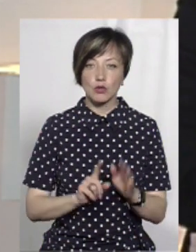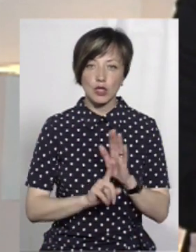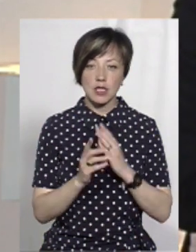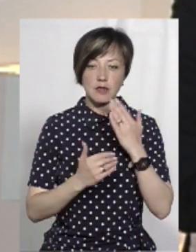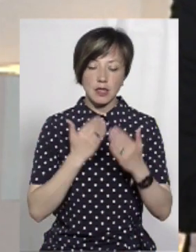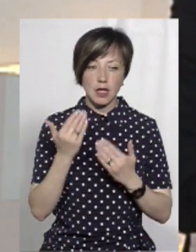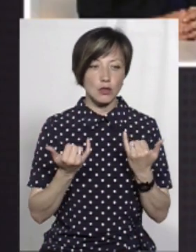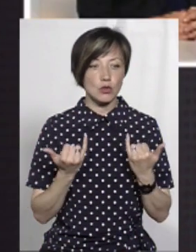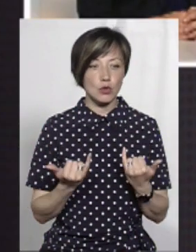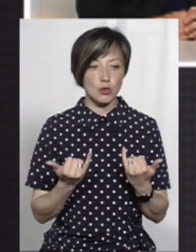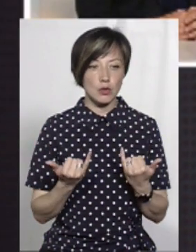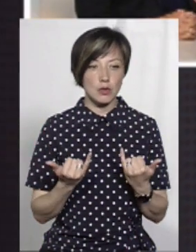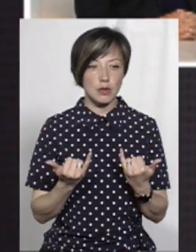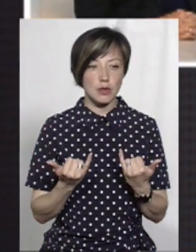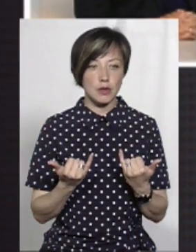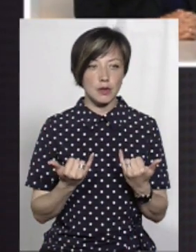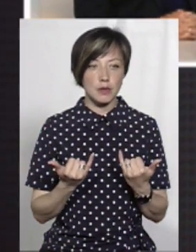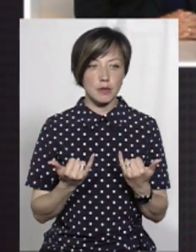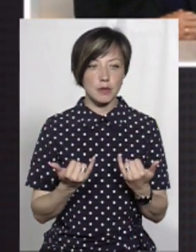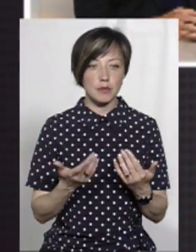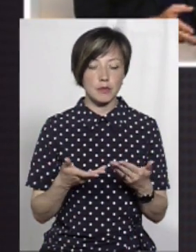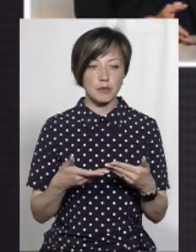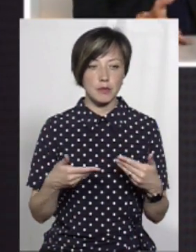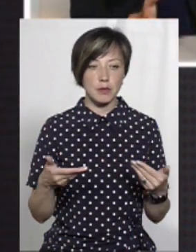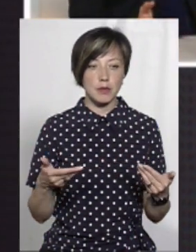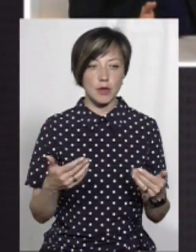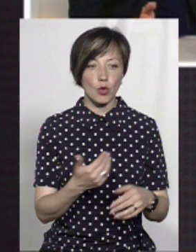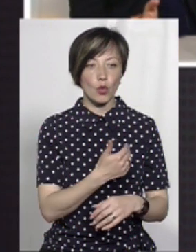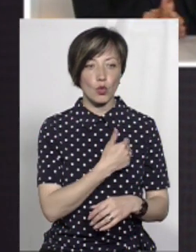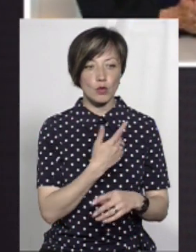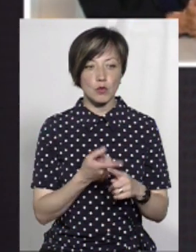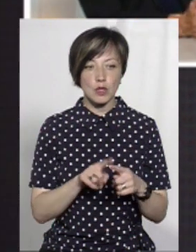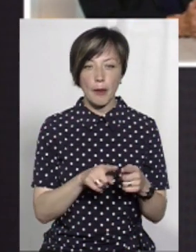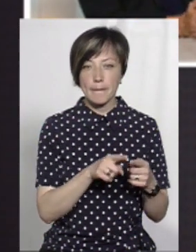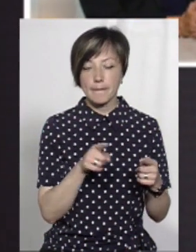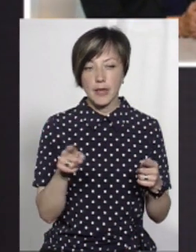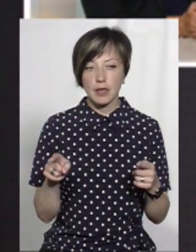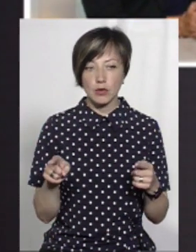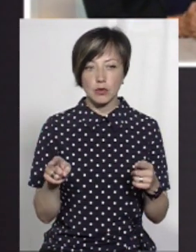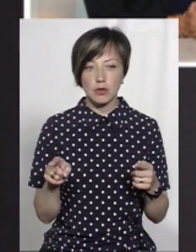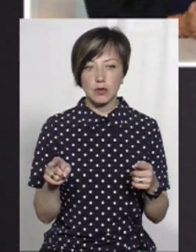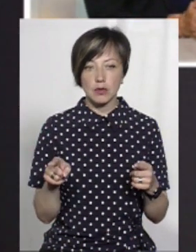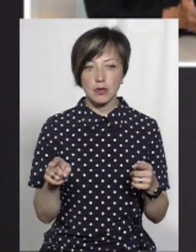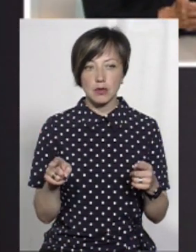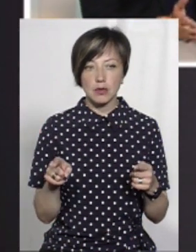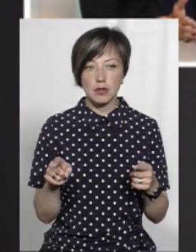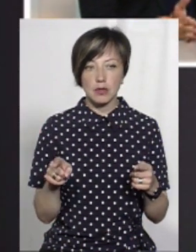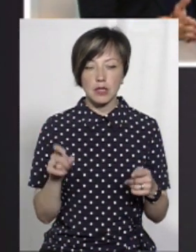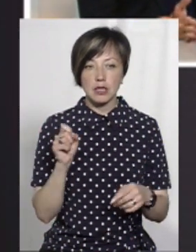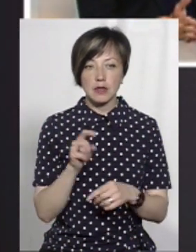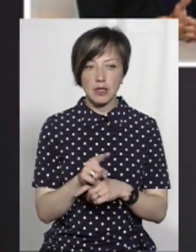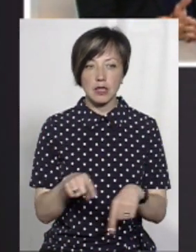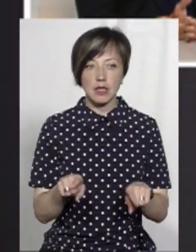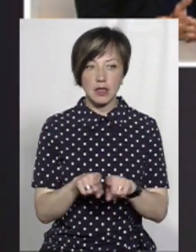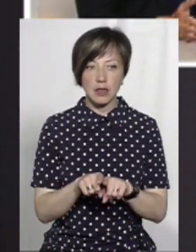звертатись і так далі, то сьогодні ми хочемо, щоб цей період, і, до речі, як і Миколаїв Суглевич завдання